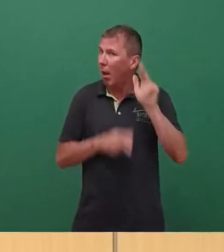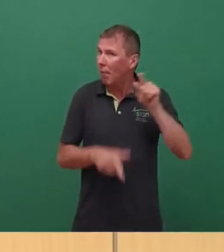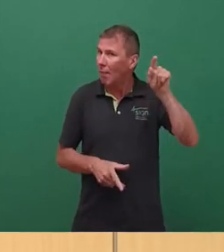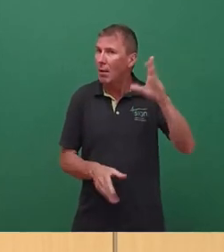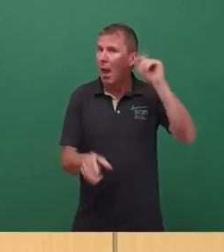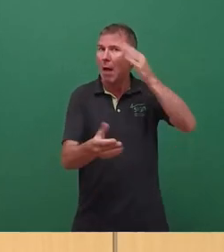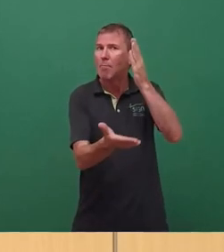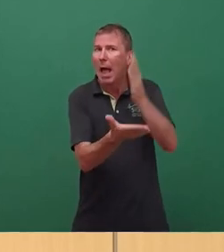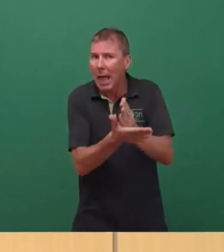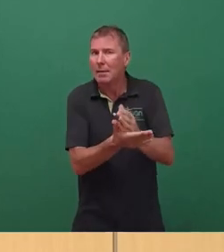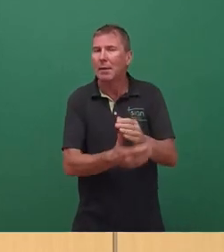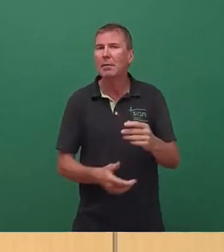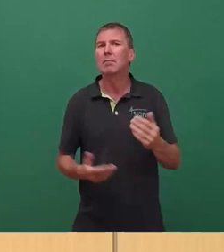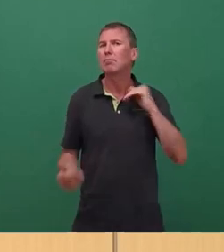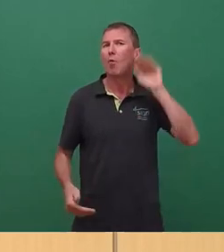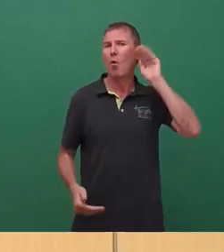der Fraktionsrunde zu hören werden.